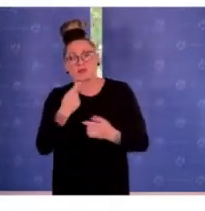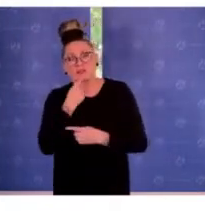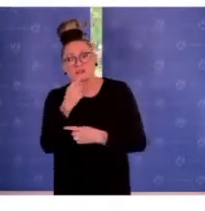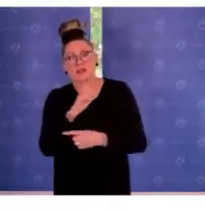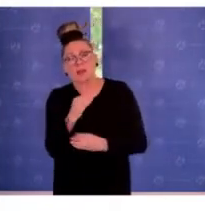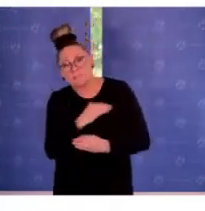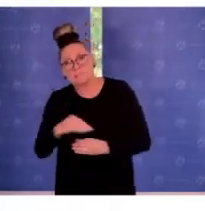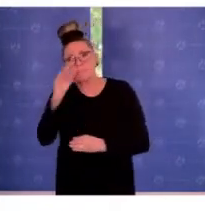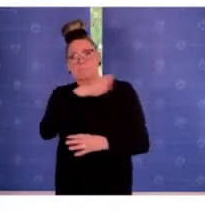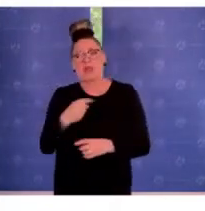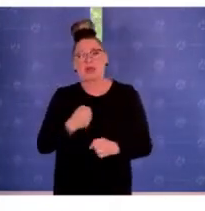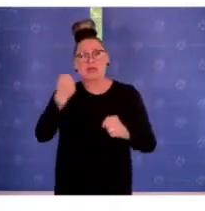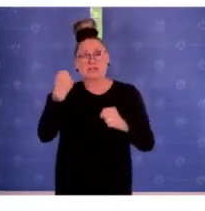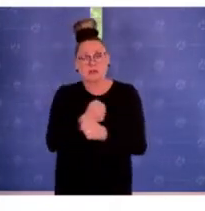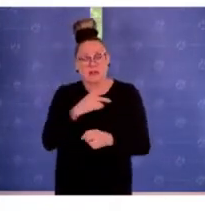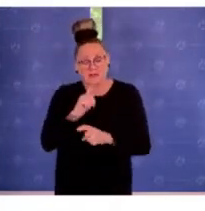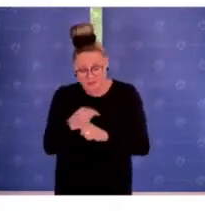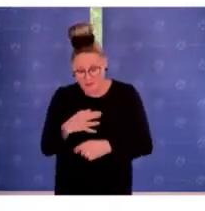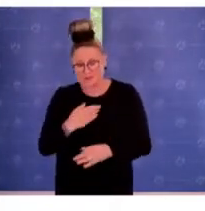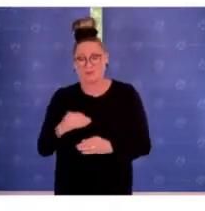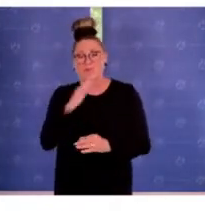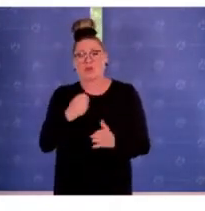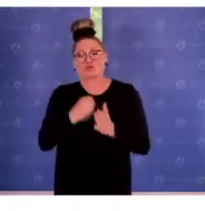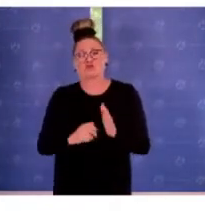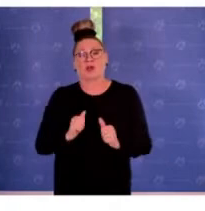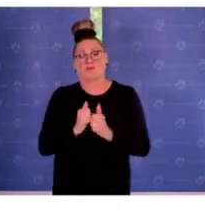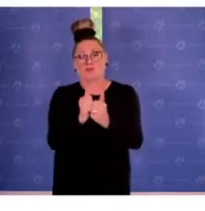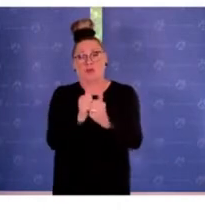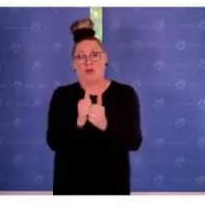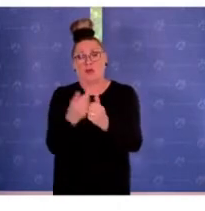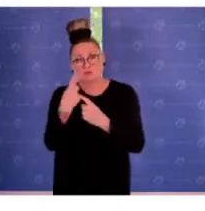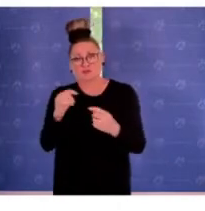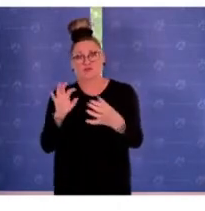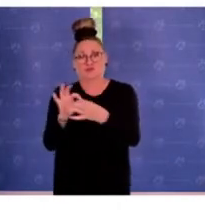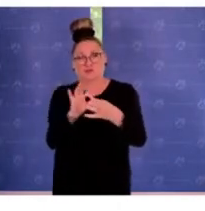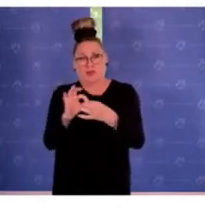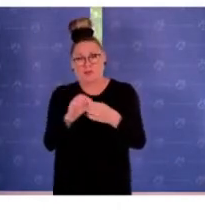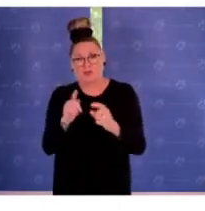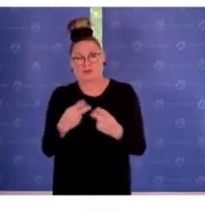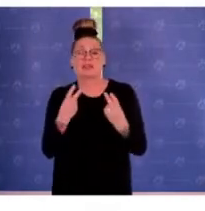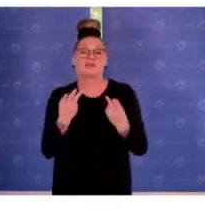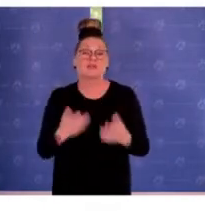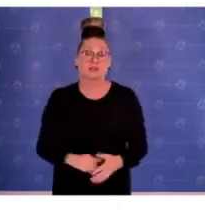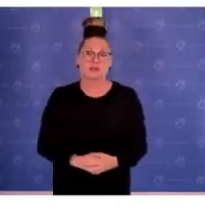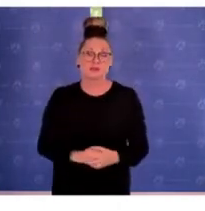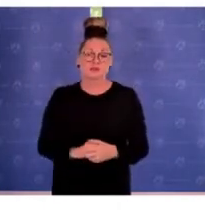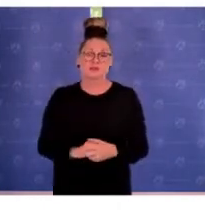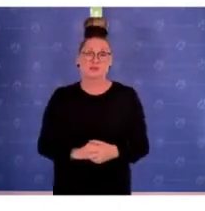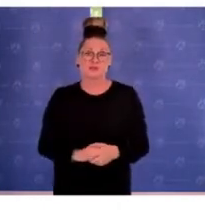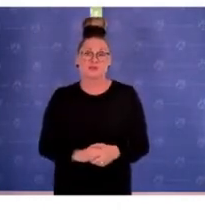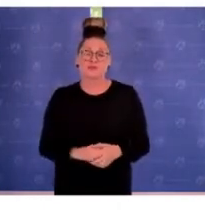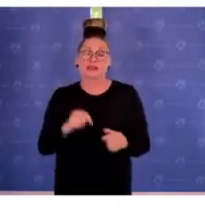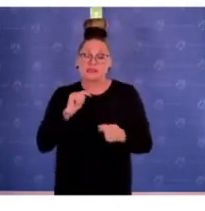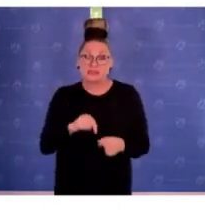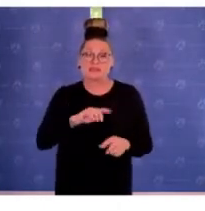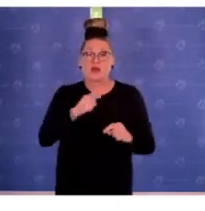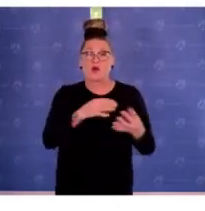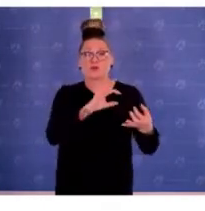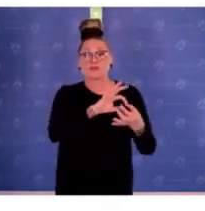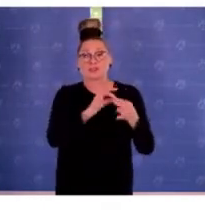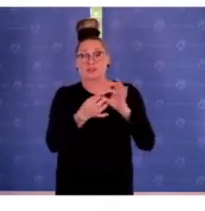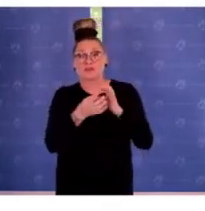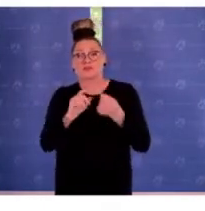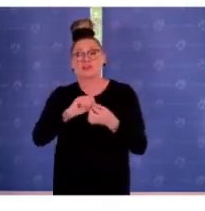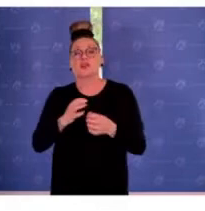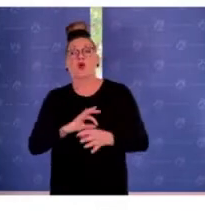mehr Taten müssen der Strafverfolgung auch letztlich zugeführt werden. Insofern geht es auch bei dieser Verknüpfung eine Optimierung der